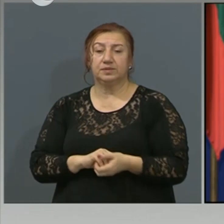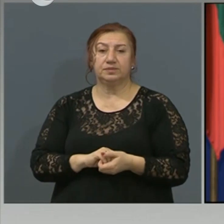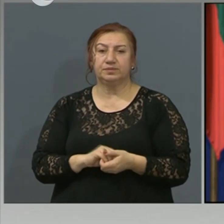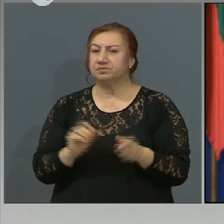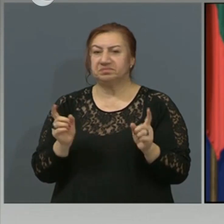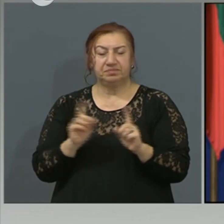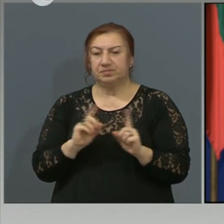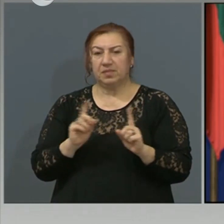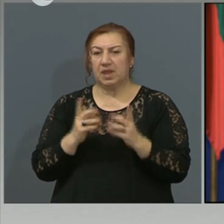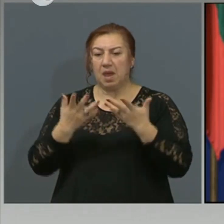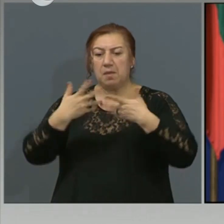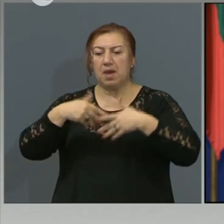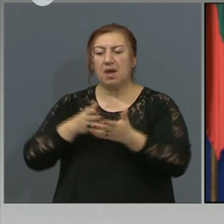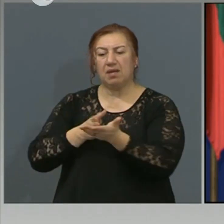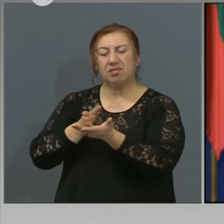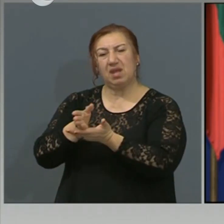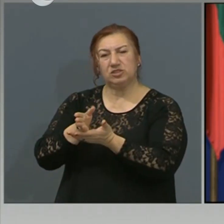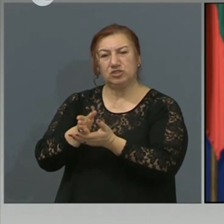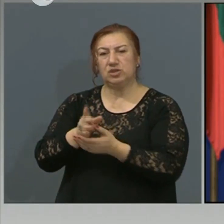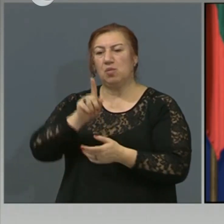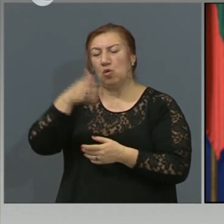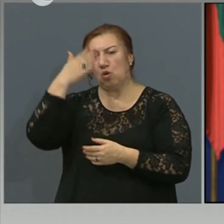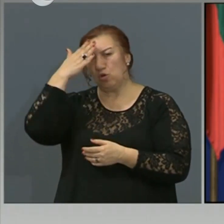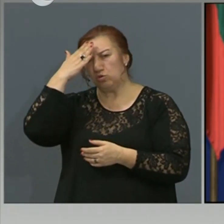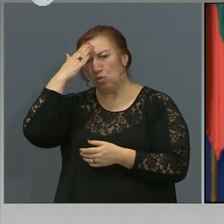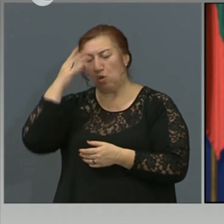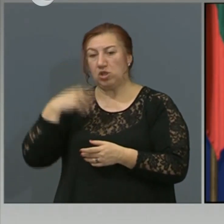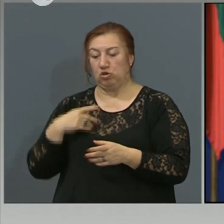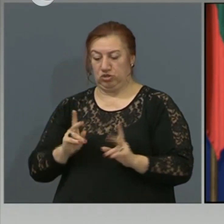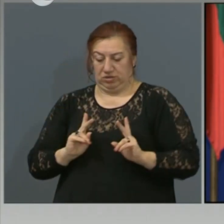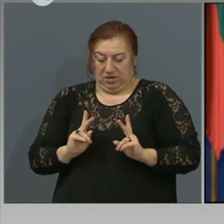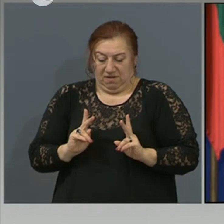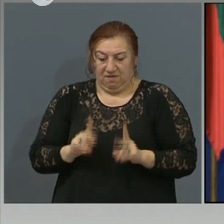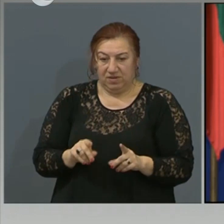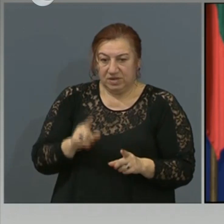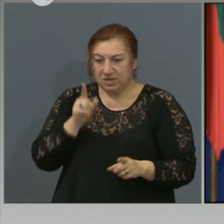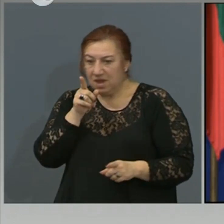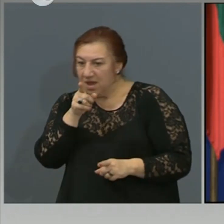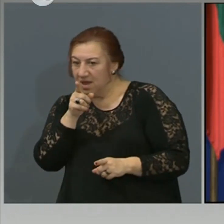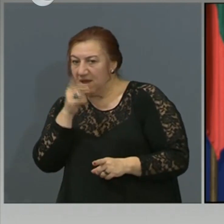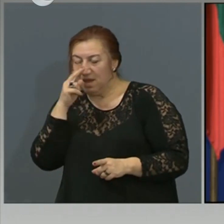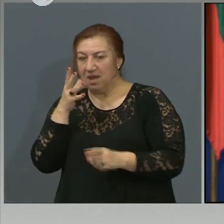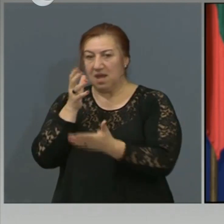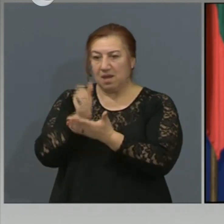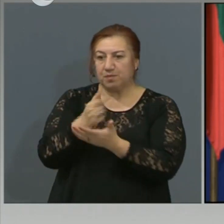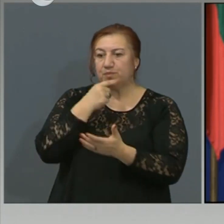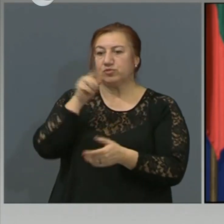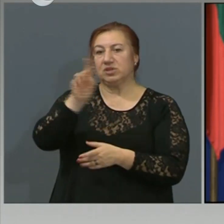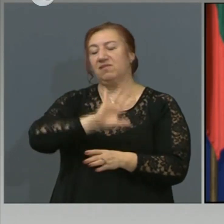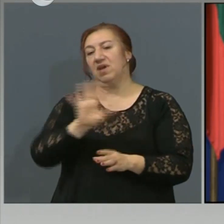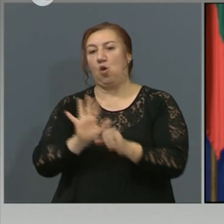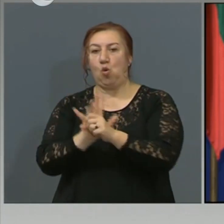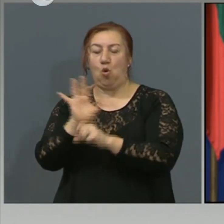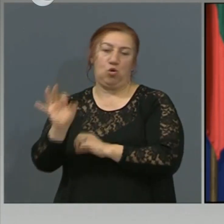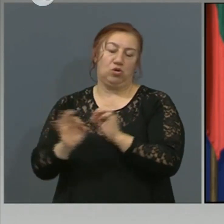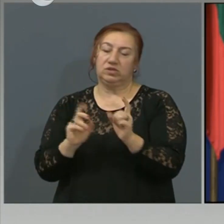Няма механизъм, по който болния още е на входа, да бъде разпознат, че